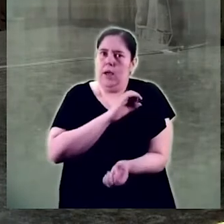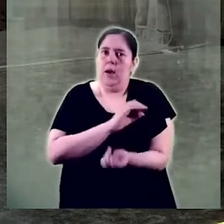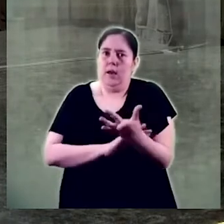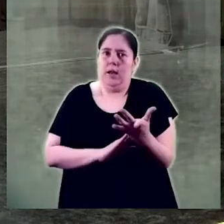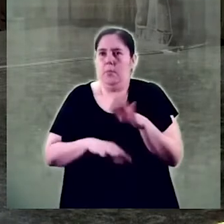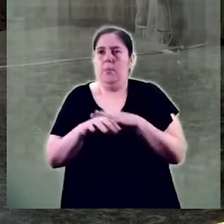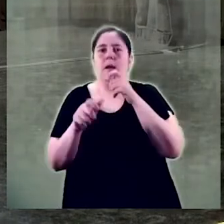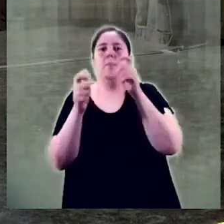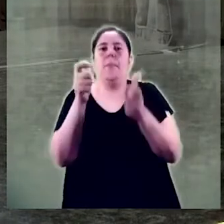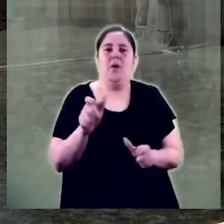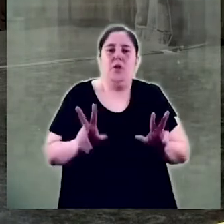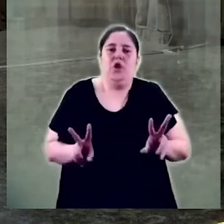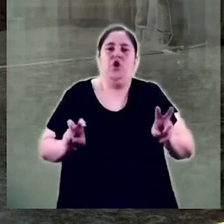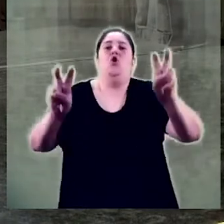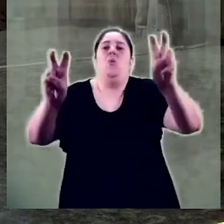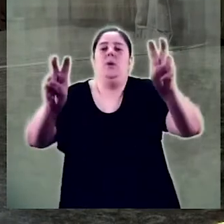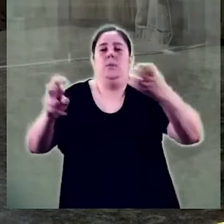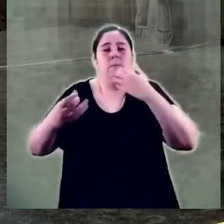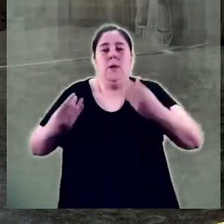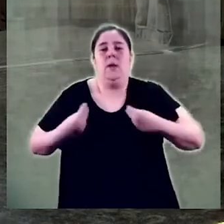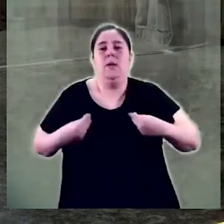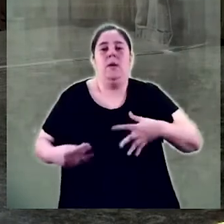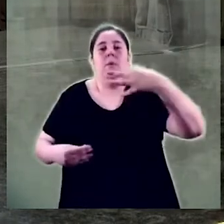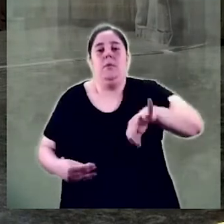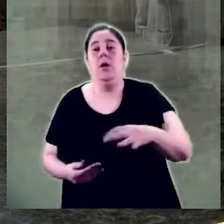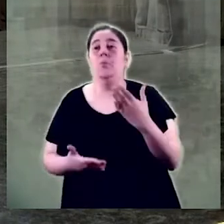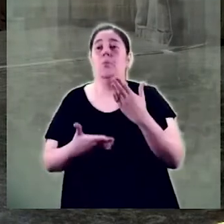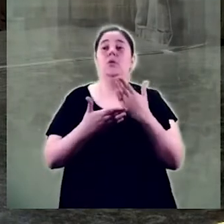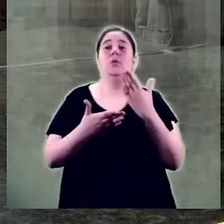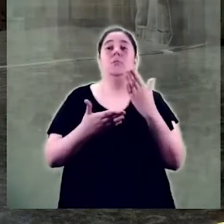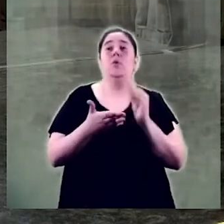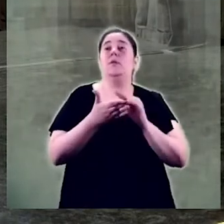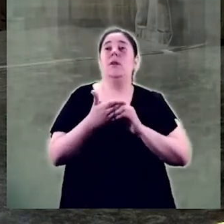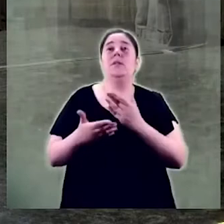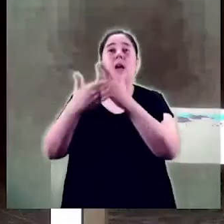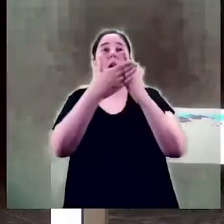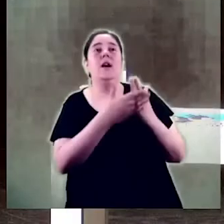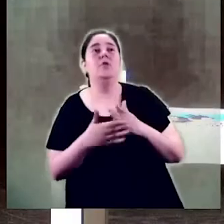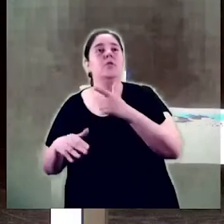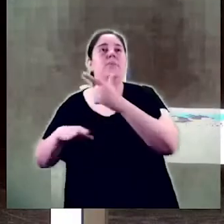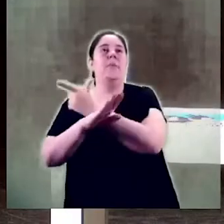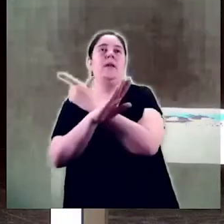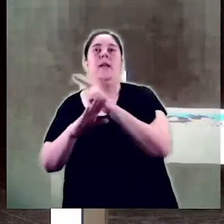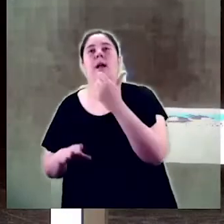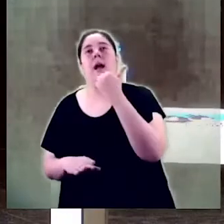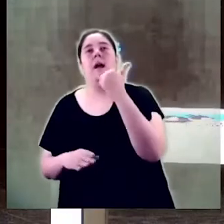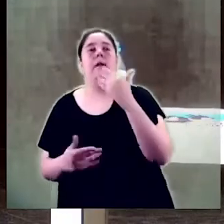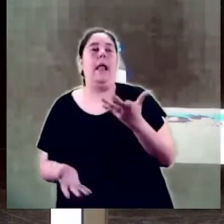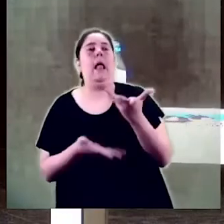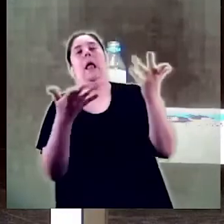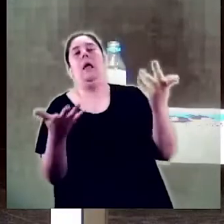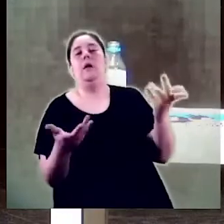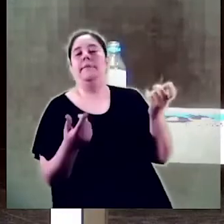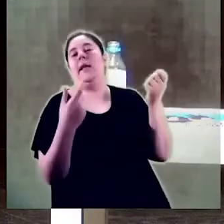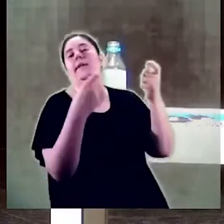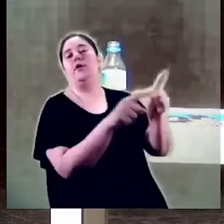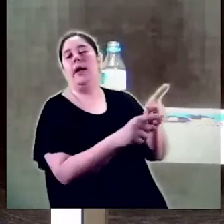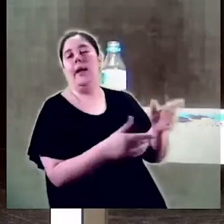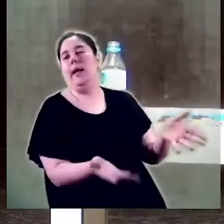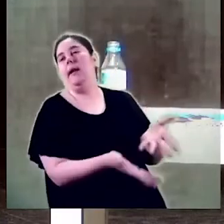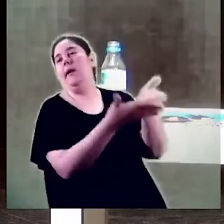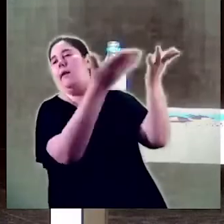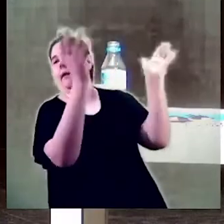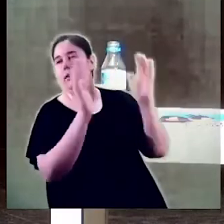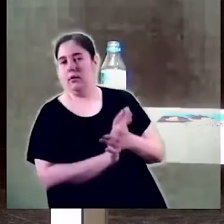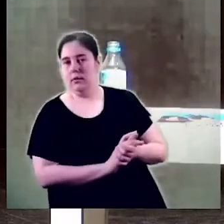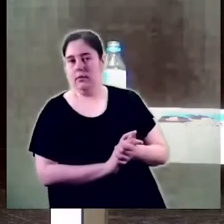Massa vegades encara s'identifiquen els estudis de gènere amb qüestions diàries prescindibles